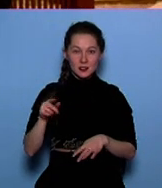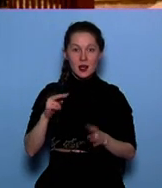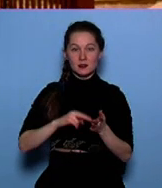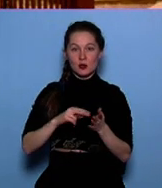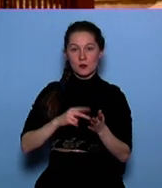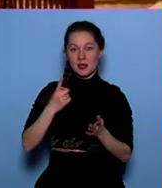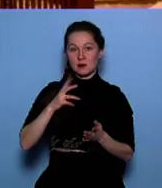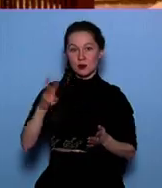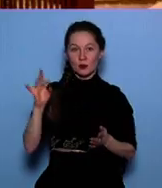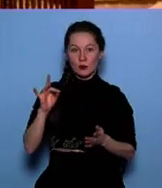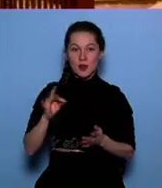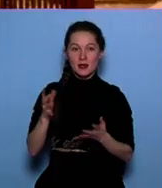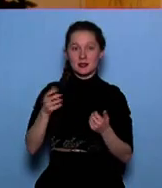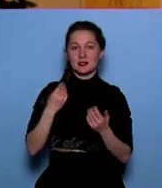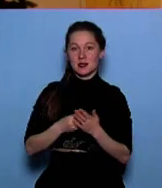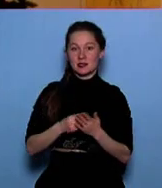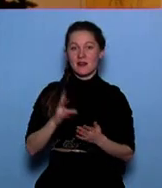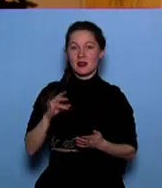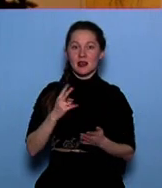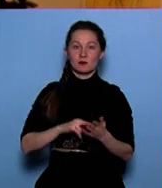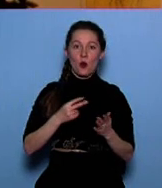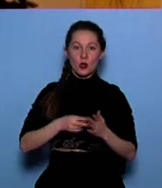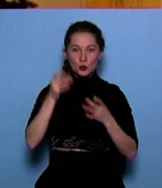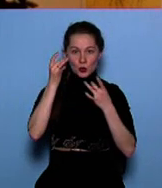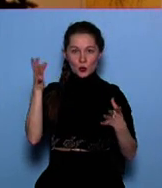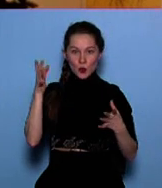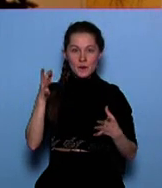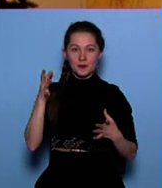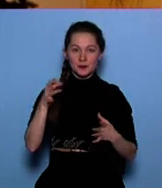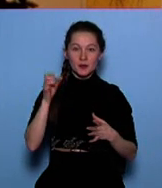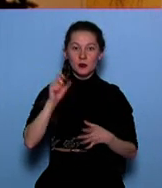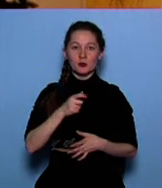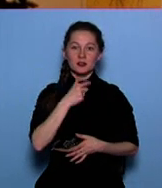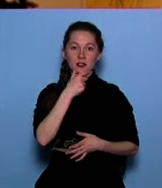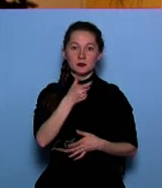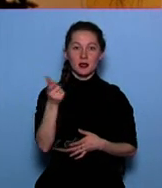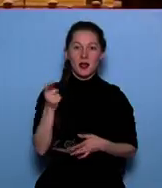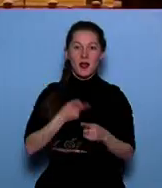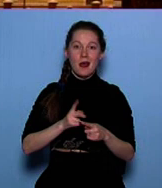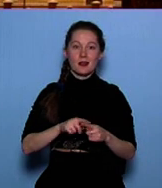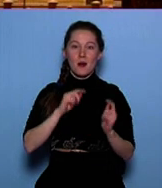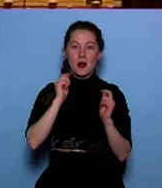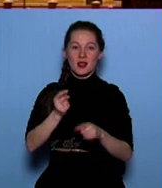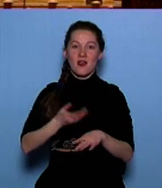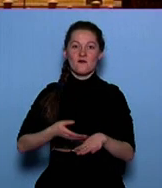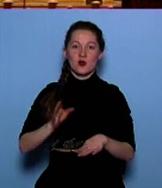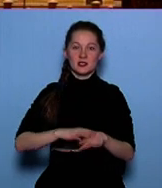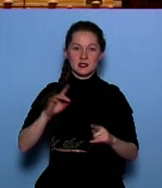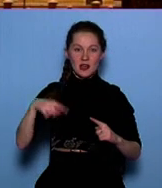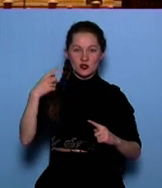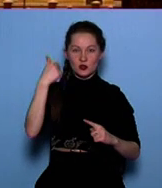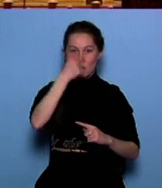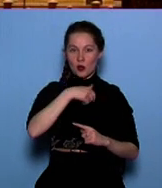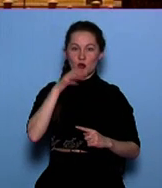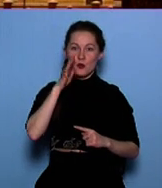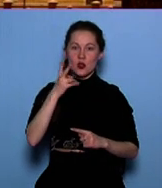Средства музей получит по национальному проекту «Культура». Виртуальный зал станет своего рода подарком. В Воткинск в следующем году отмечает